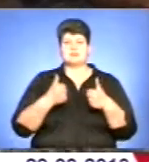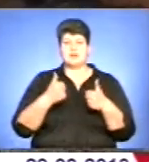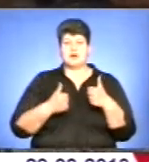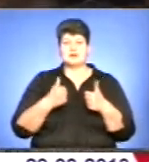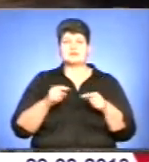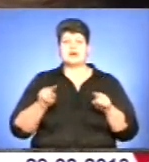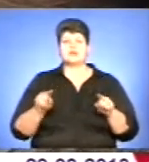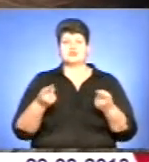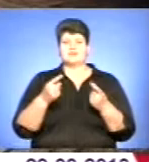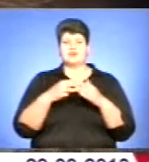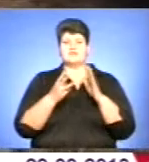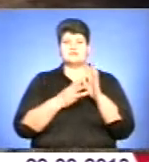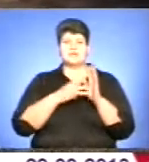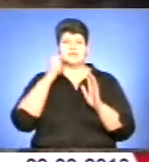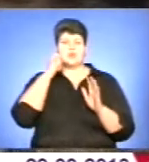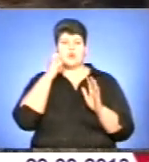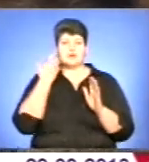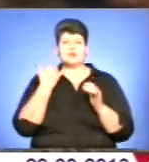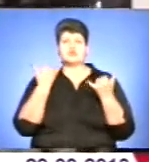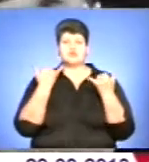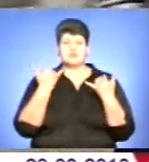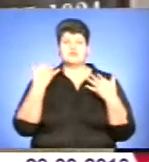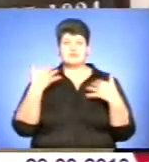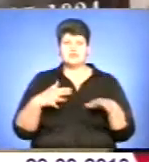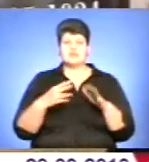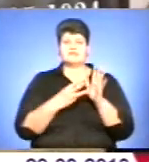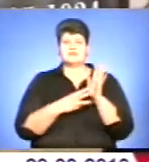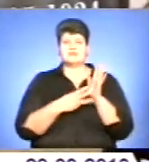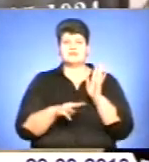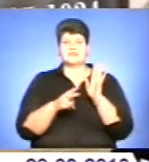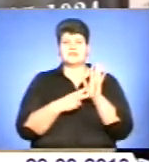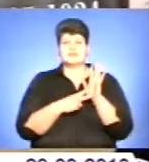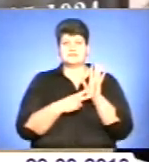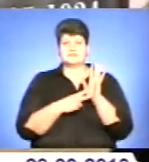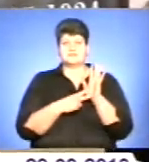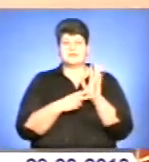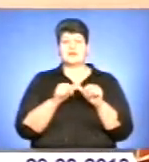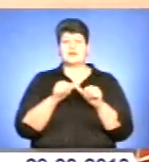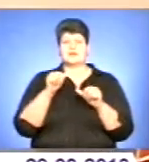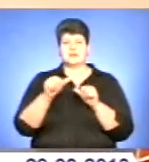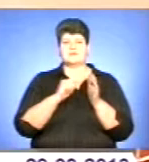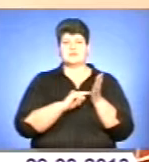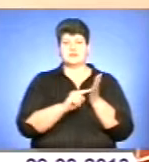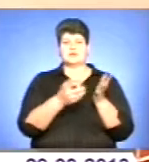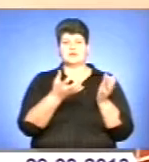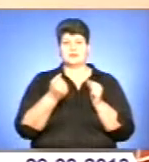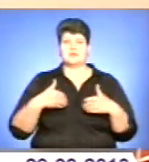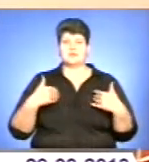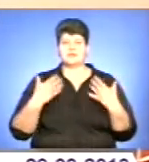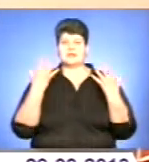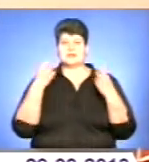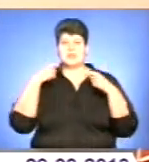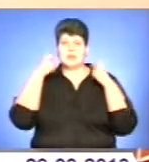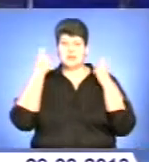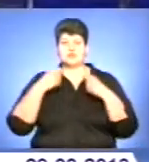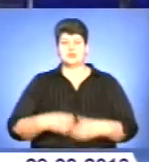заарештували у 18 років. Сьогодні їй виповнилося 87. Крім відзнаки, отримала привітання з Днем народження.